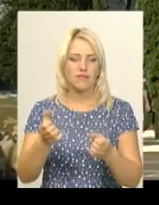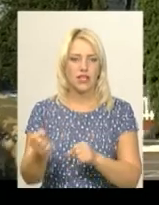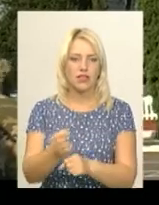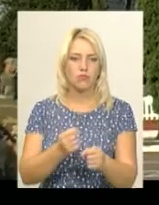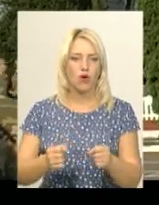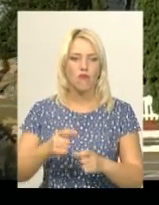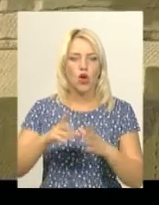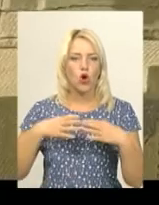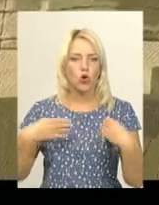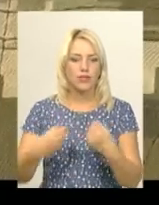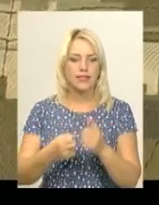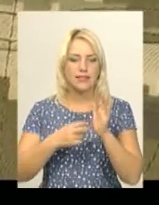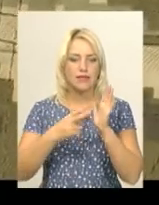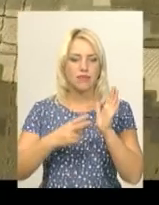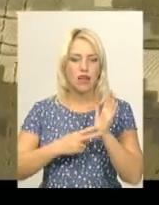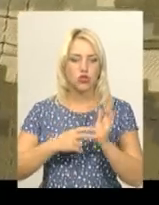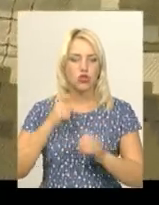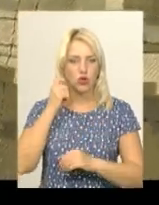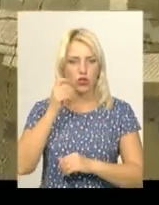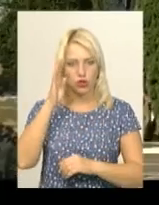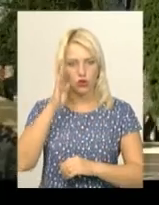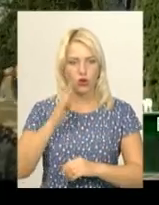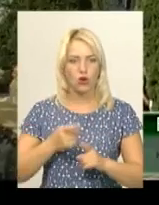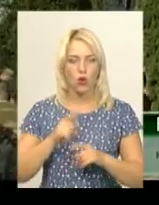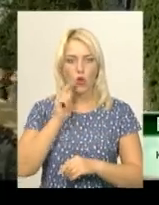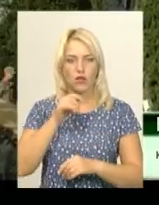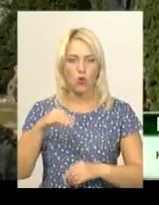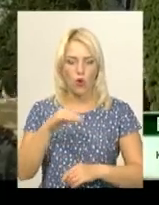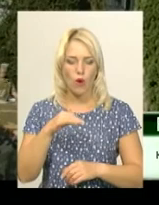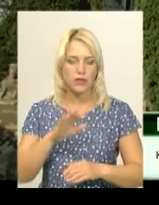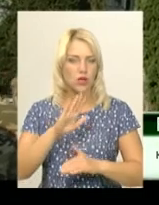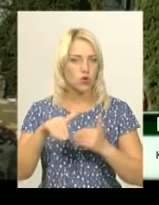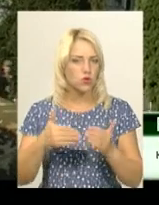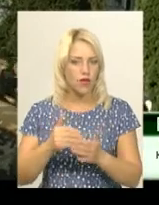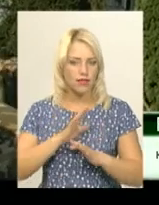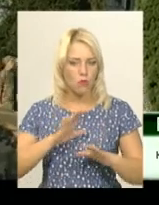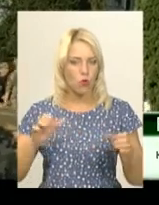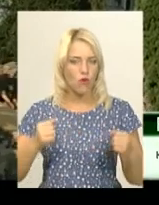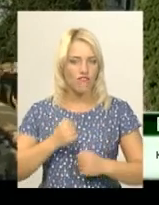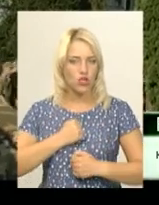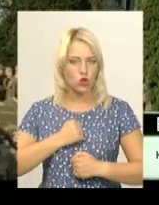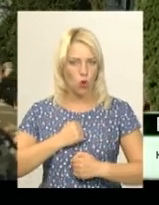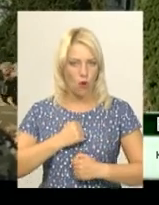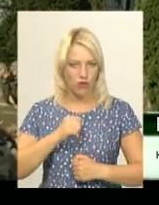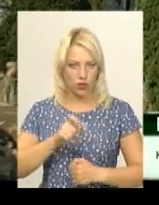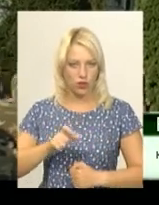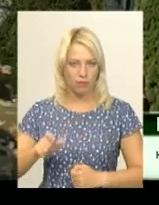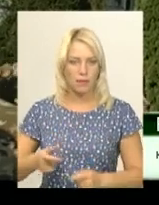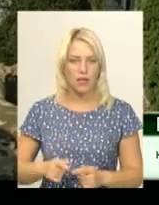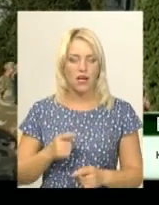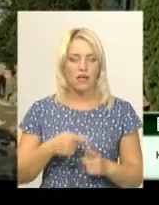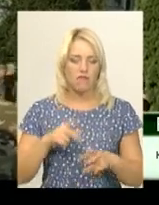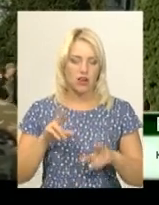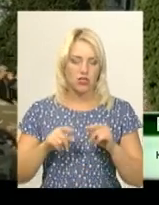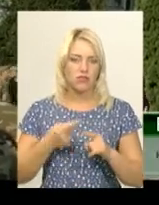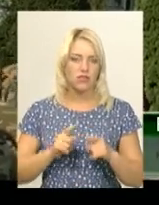-річного Богдана Дудки з Волинської області досі військових не було. Я вважаю, що військова професія – це одна з небагатьох професій, які дійсно